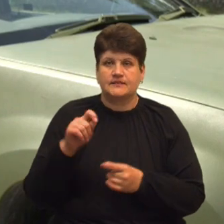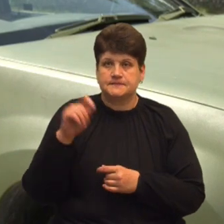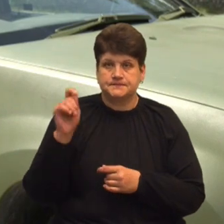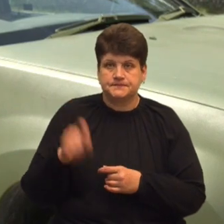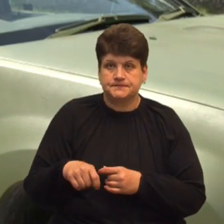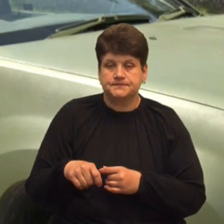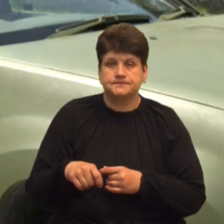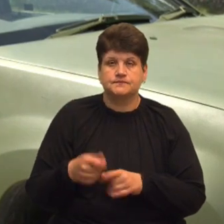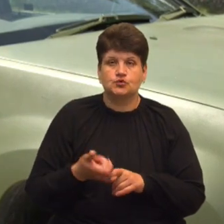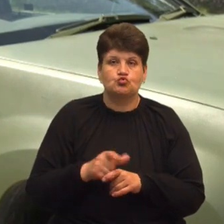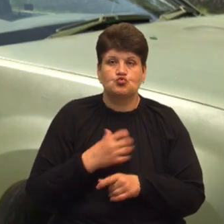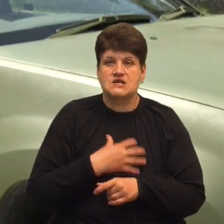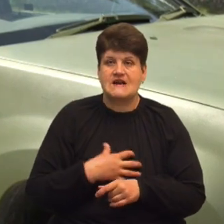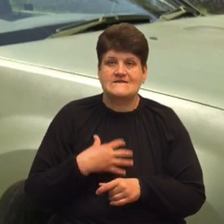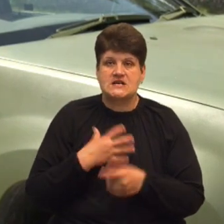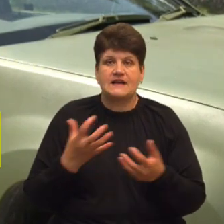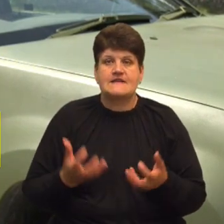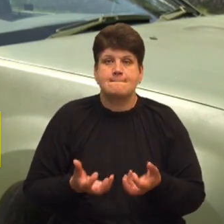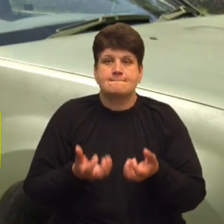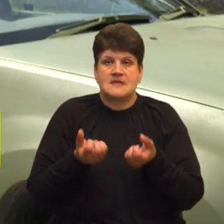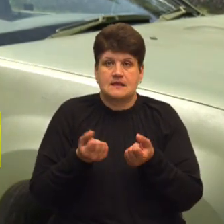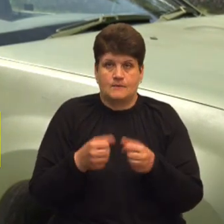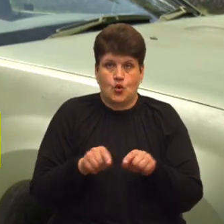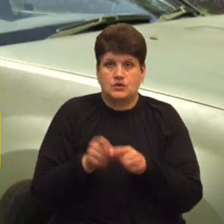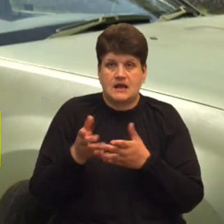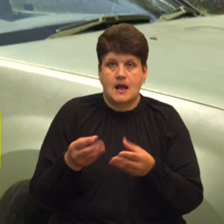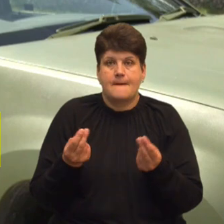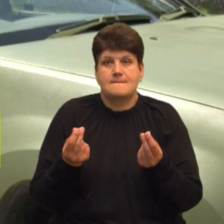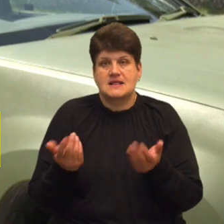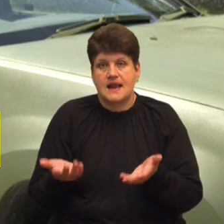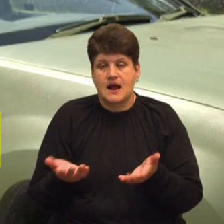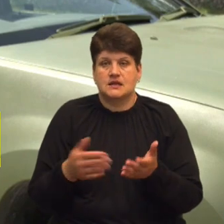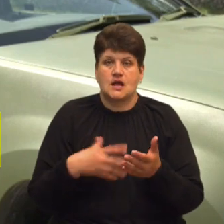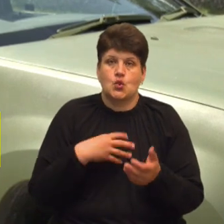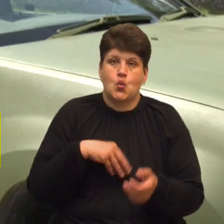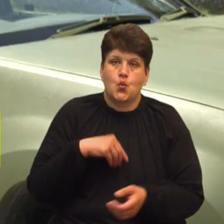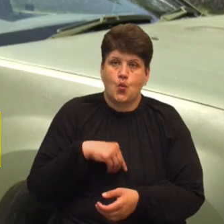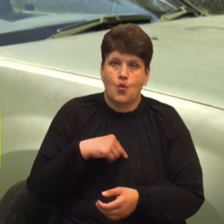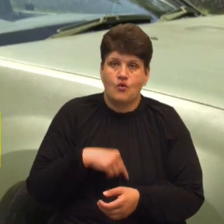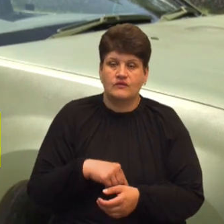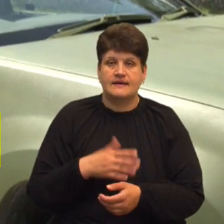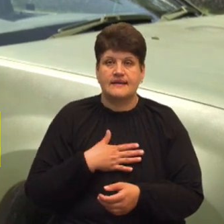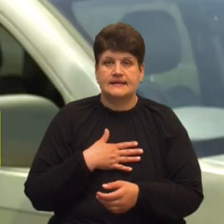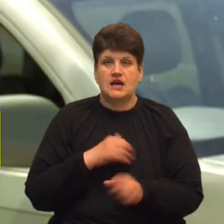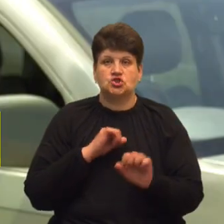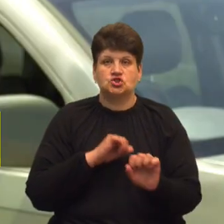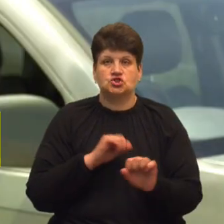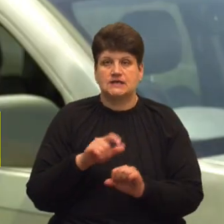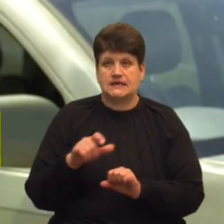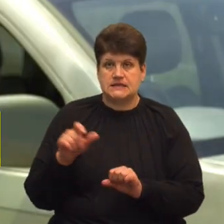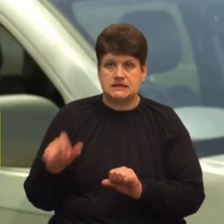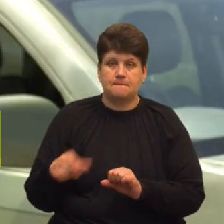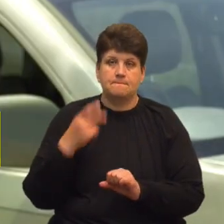дуже важлива підтримка, і матеріальна, і духовна для наших захисників. Ми